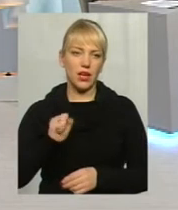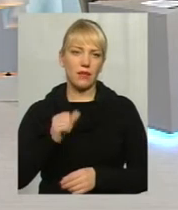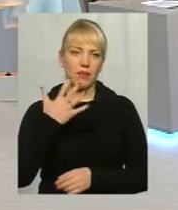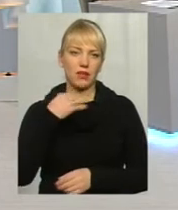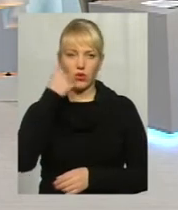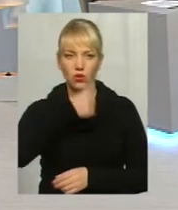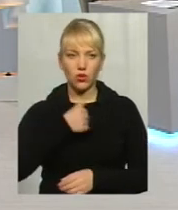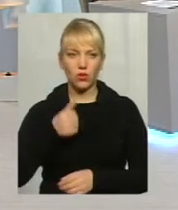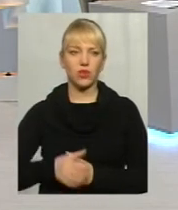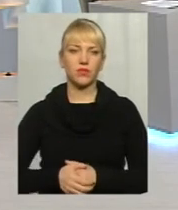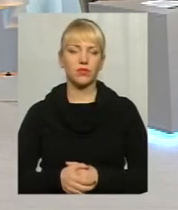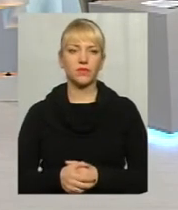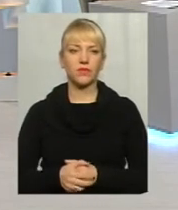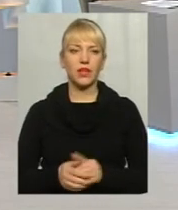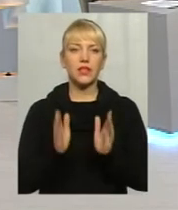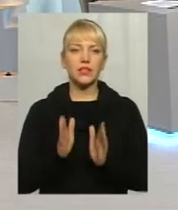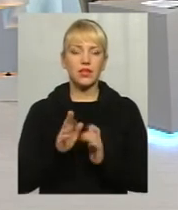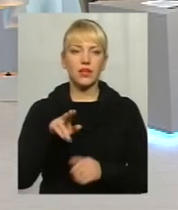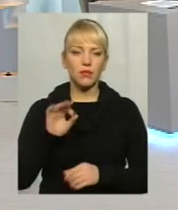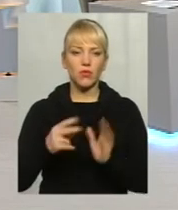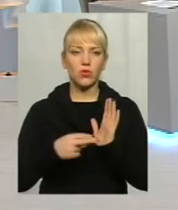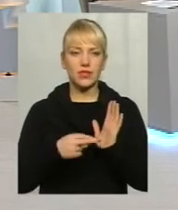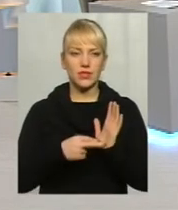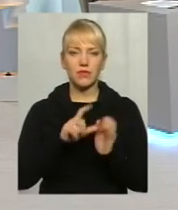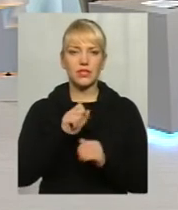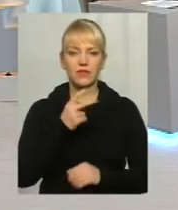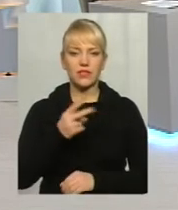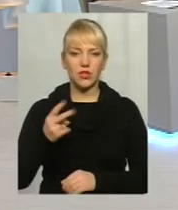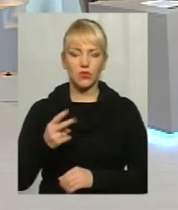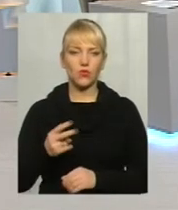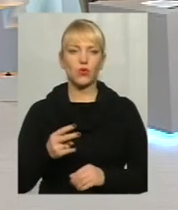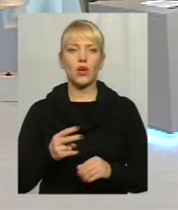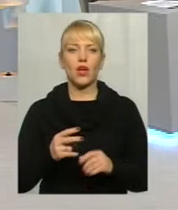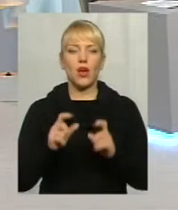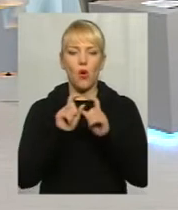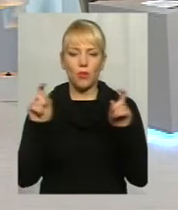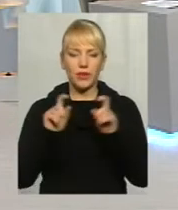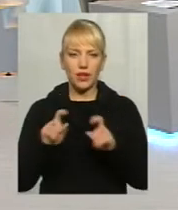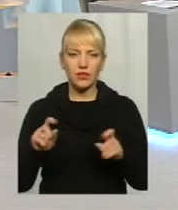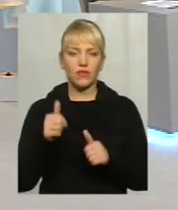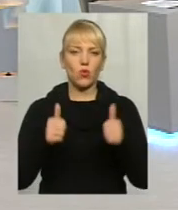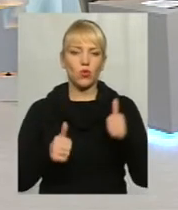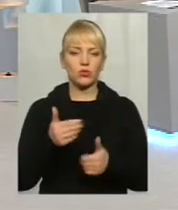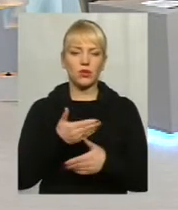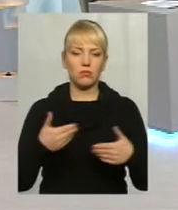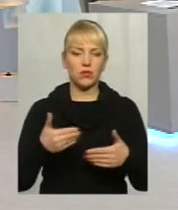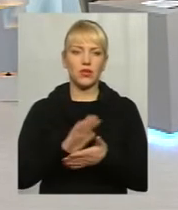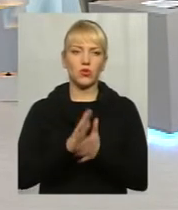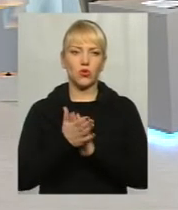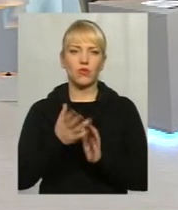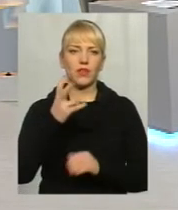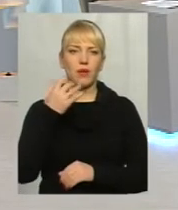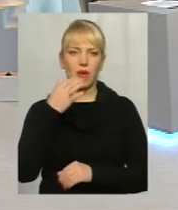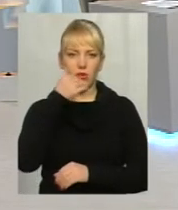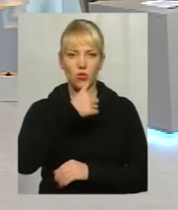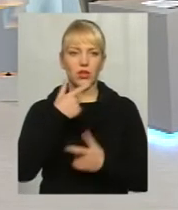років. Я не кажу, що тільки по 7 з 22 об'єктах конкурсу ми уклали договір на 5 років. Тобто там,